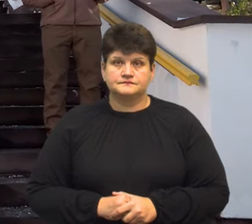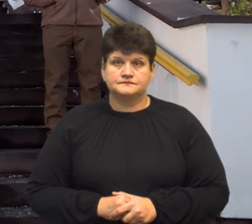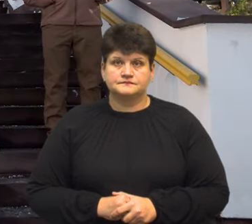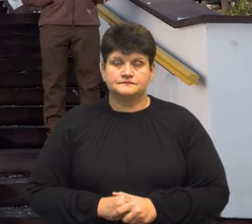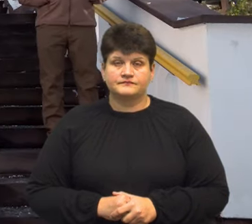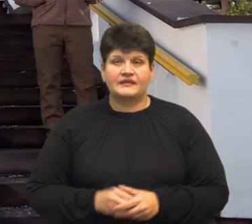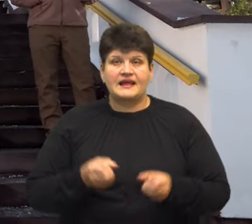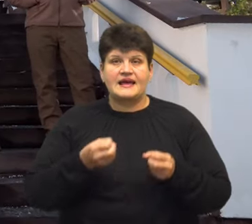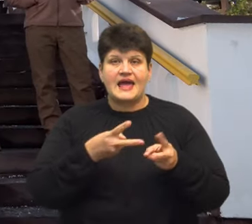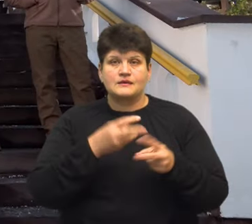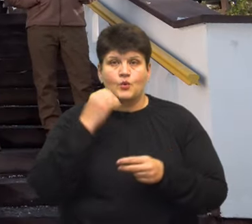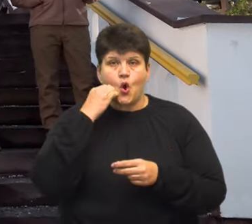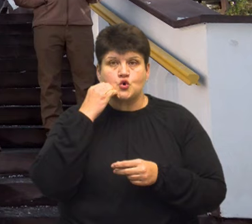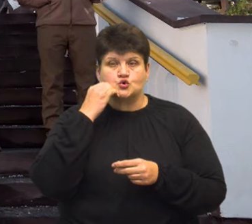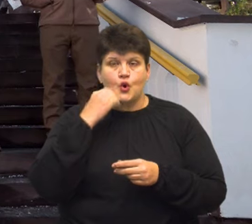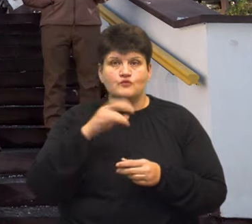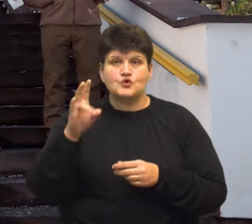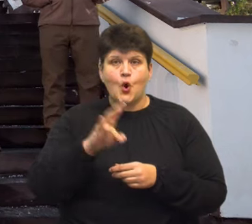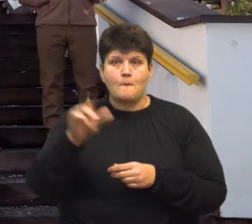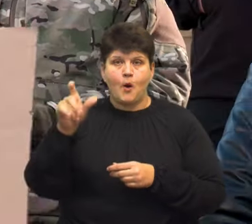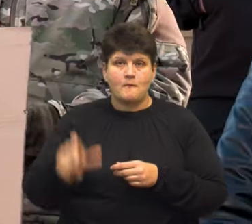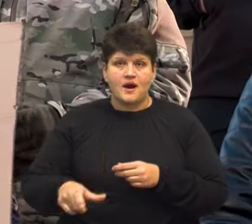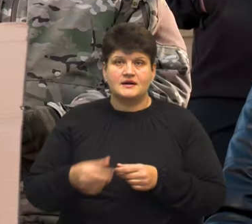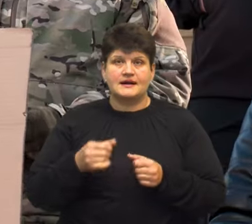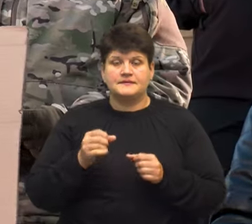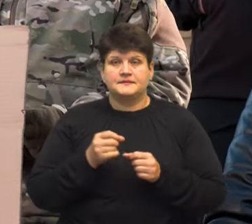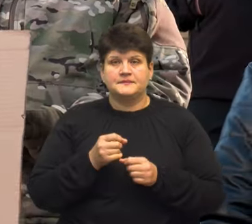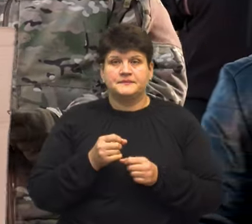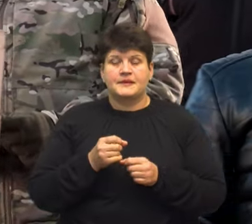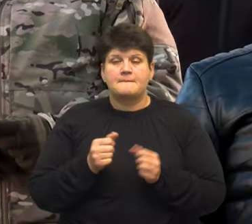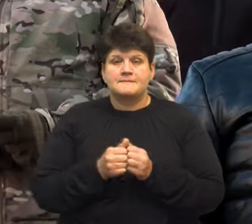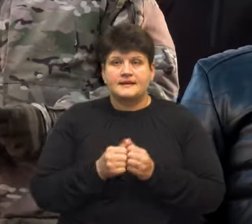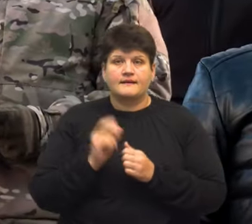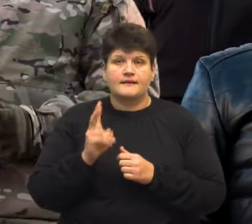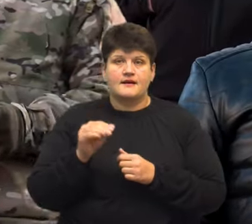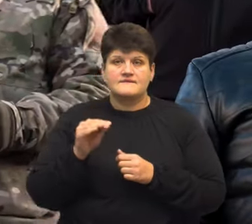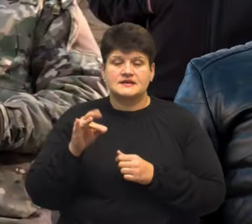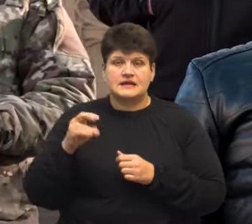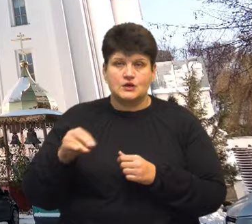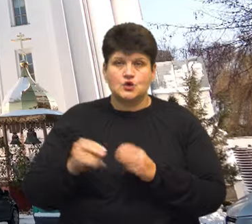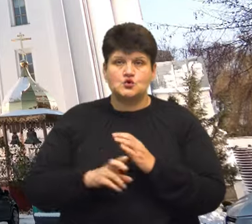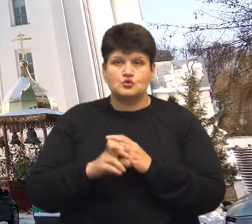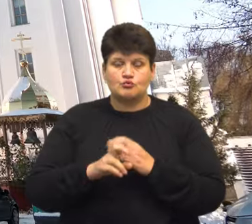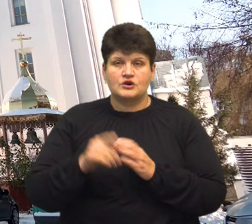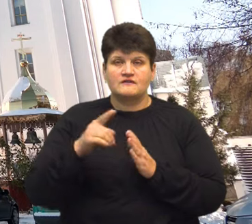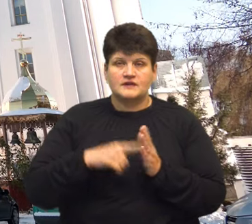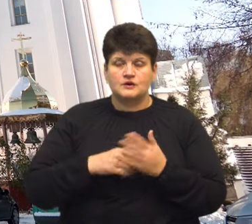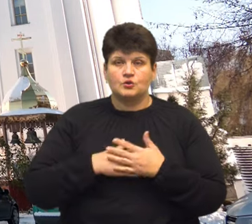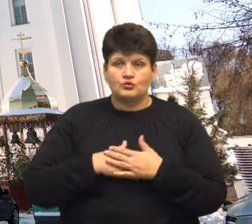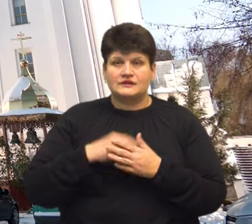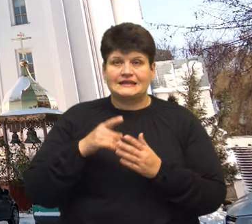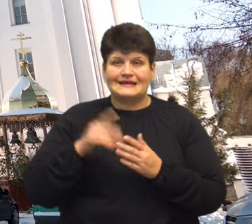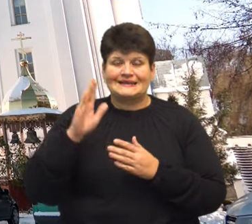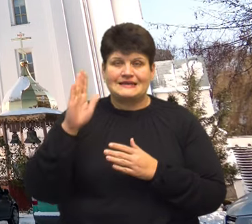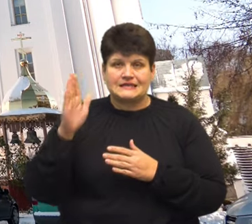Московського попа! Геть Московського попа! Біля Кафедрального собору віри, надії, любові і матері Євсофії Української